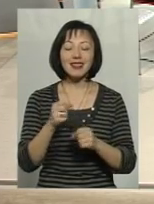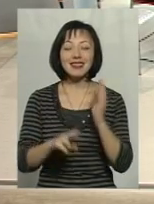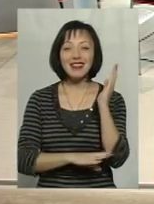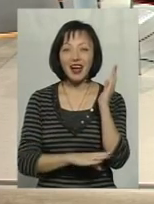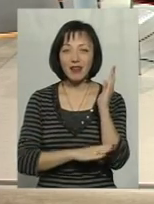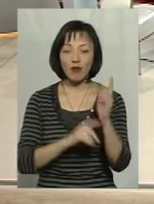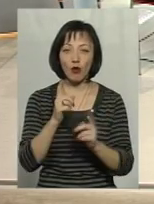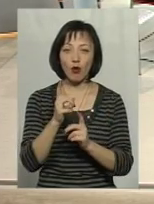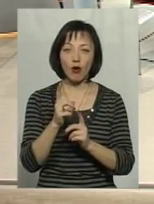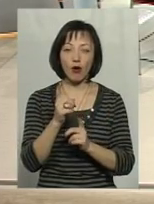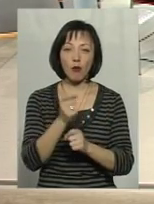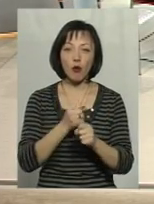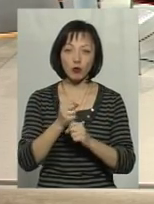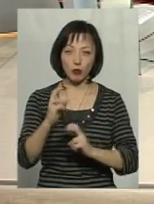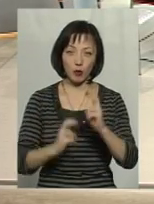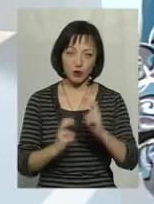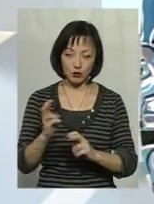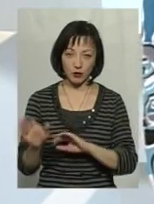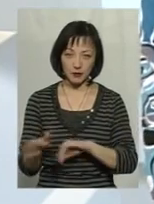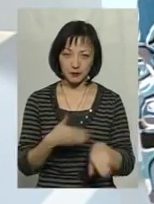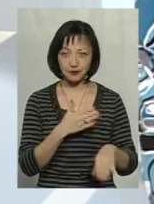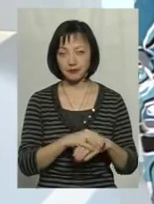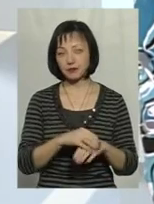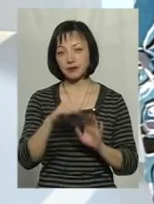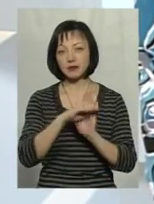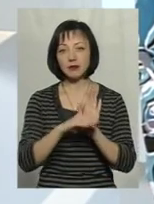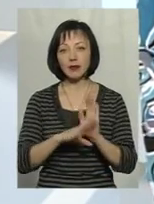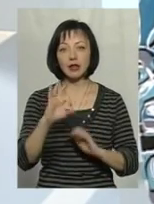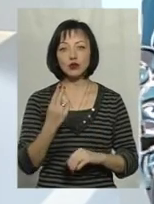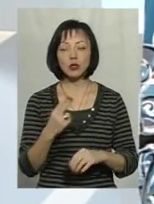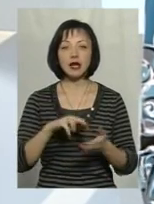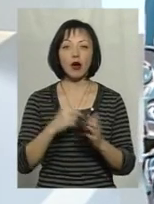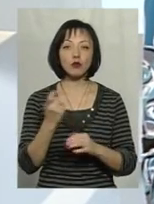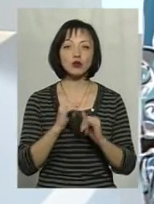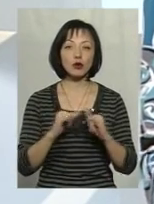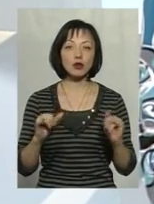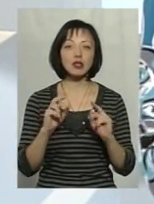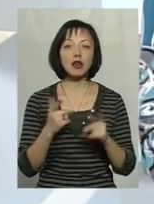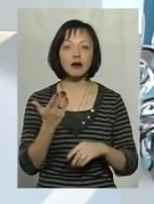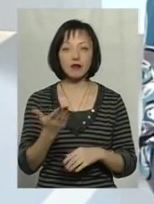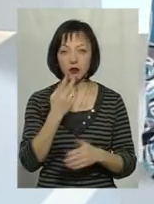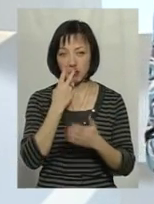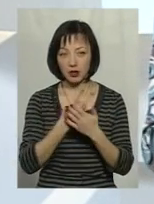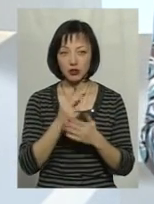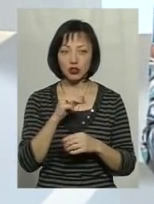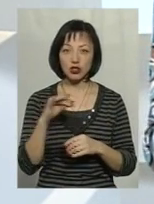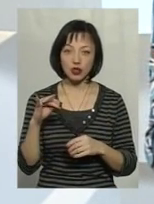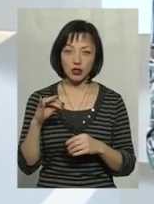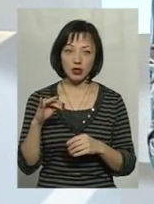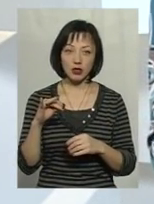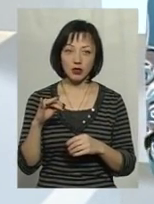цьому напрямку ми повинні йти. Власне, програми соціально-економічного розвитку, як ви бачите, чи